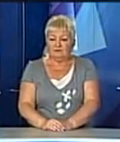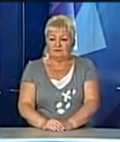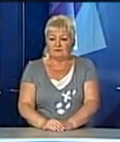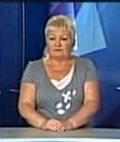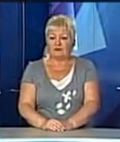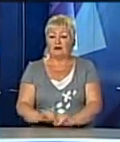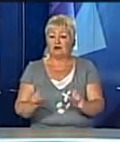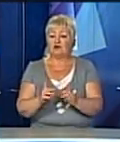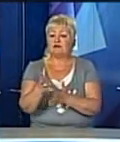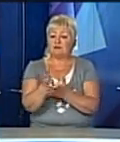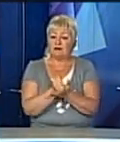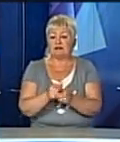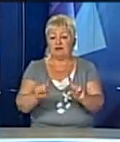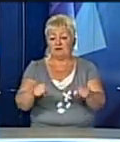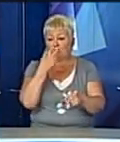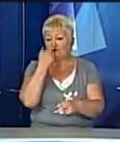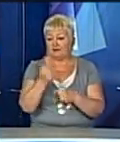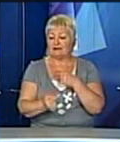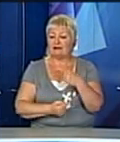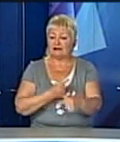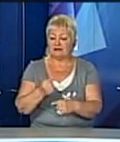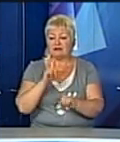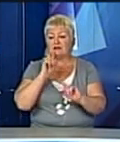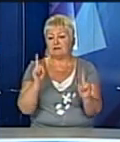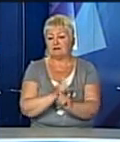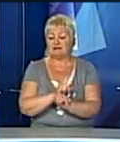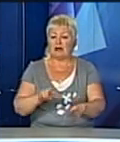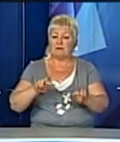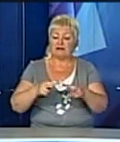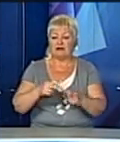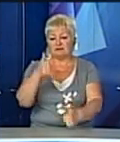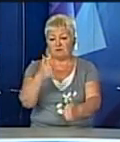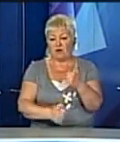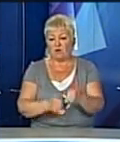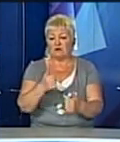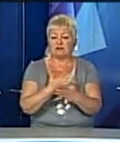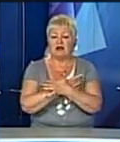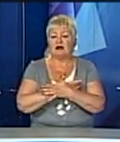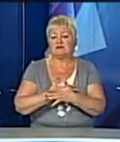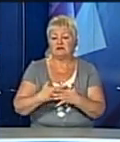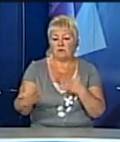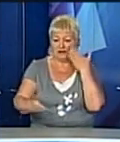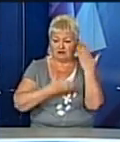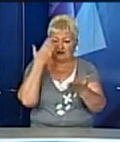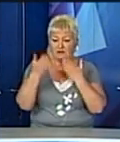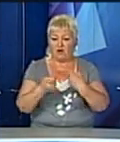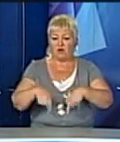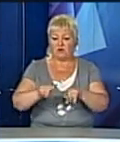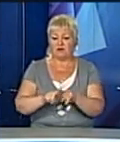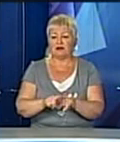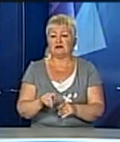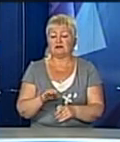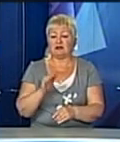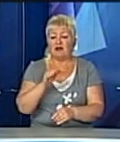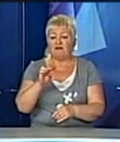Аби зберегти і відновити традиції з піснями, танцями, конкурсами та різноманітними розвагами, колектив «Файного